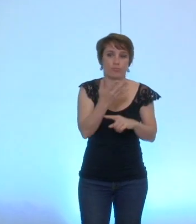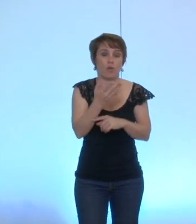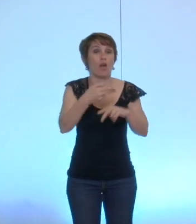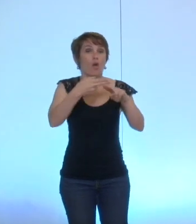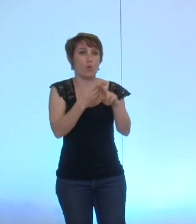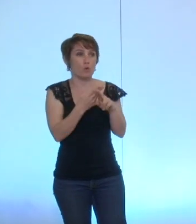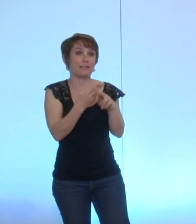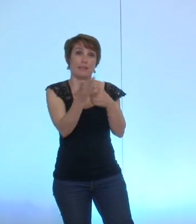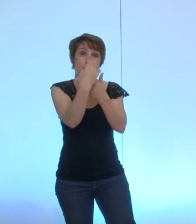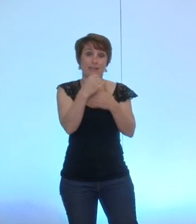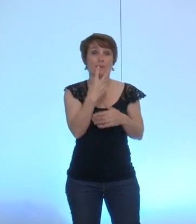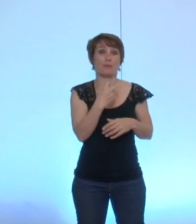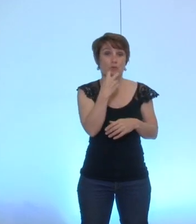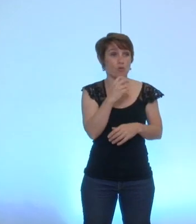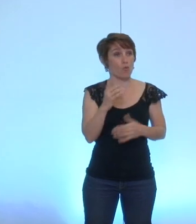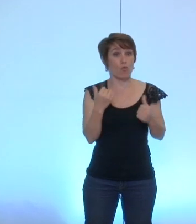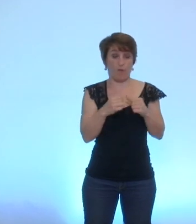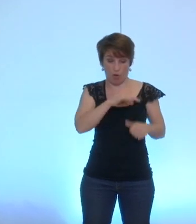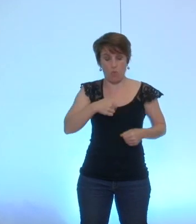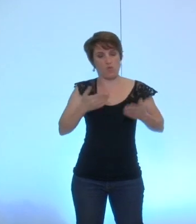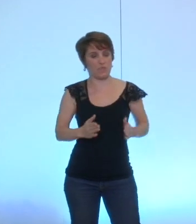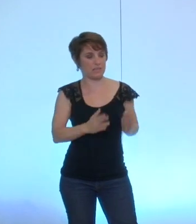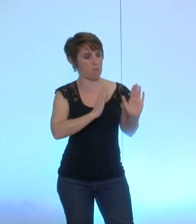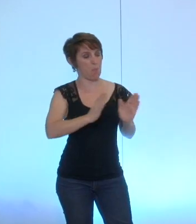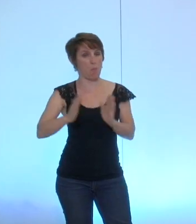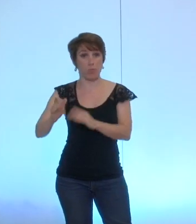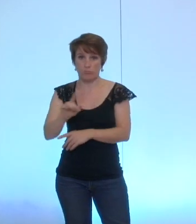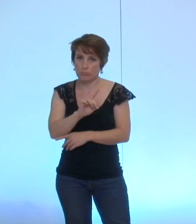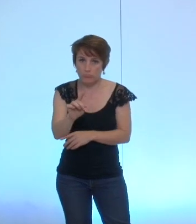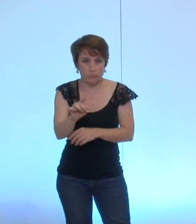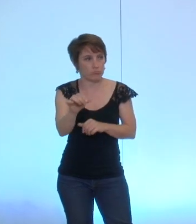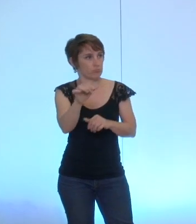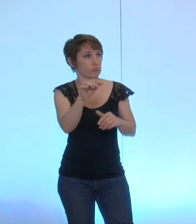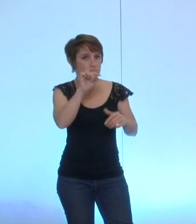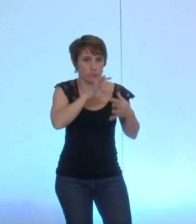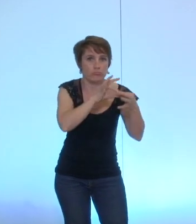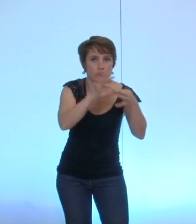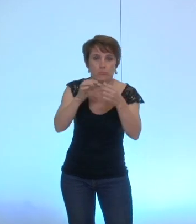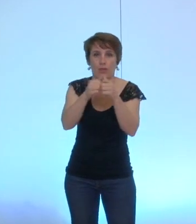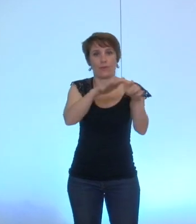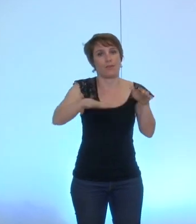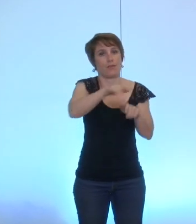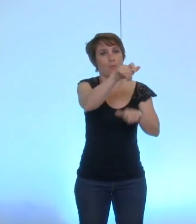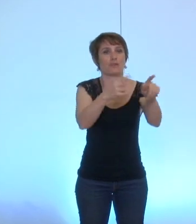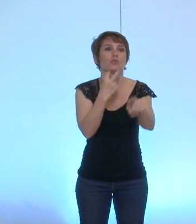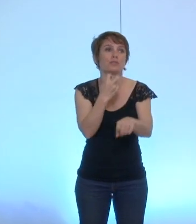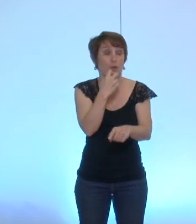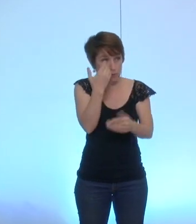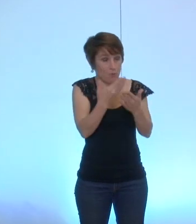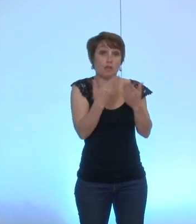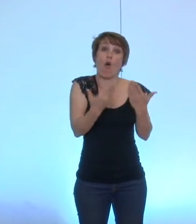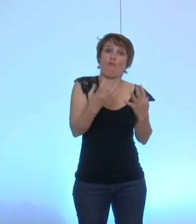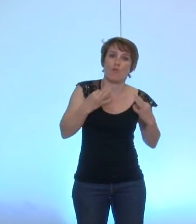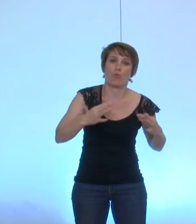seulement par les élus du conseil municipal mais en articulation avec les citoyens et c'est la raison pour laquelle nous voulons prendre le temps